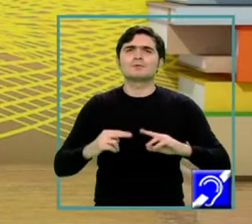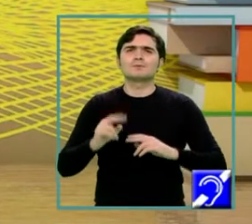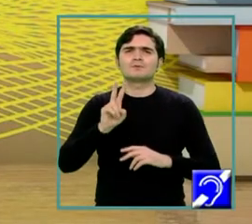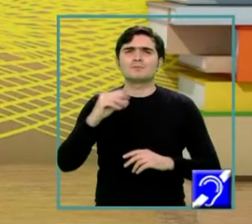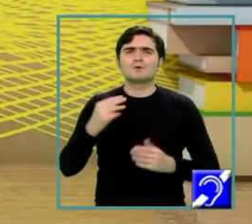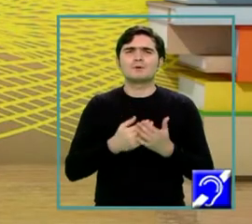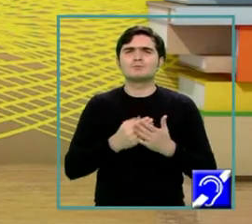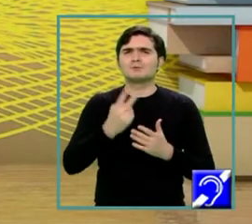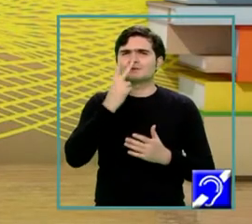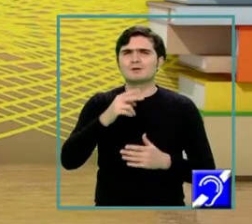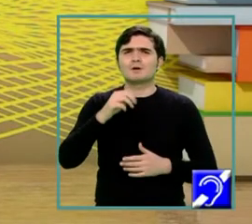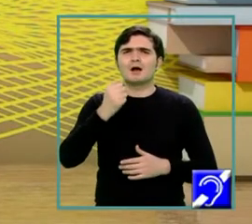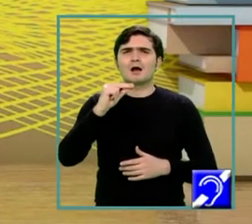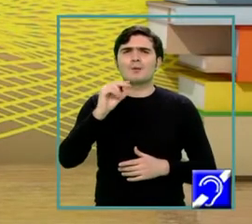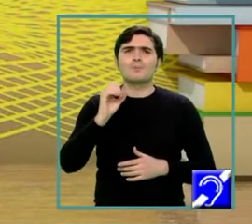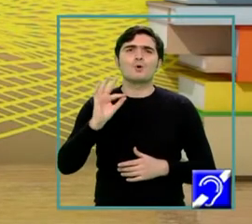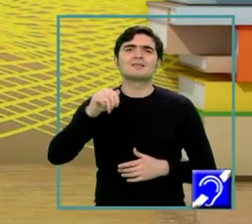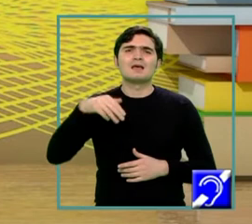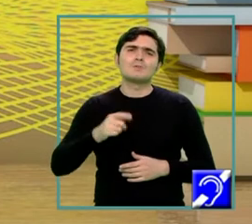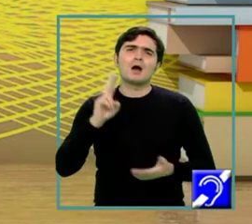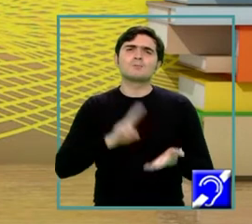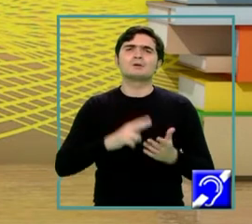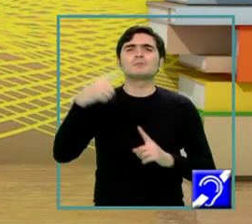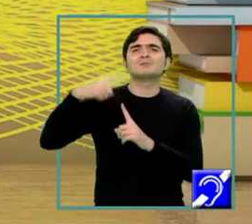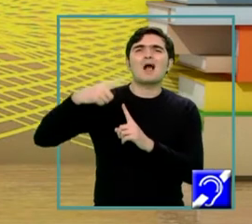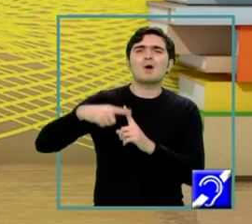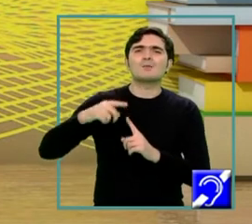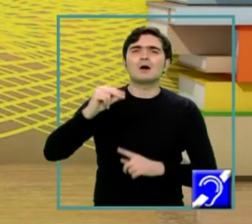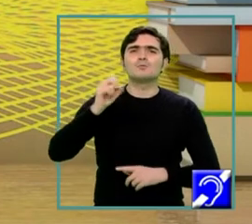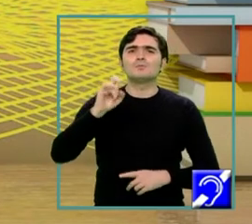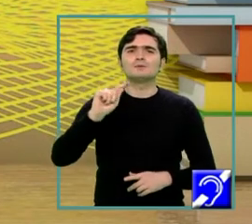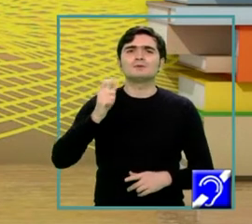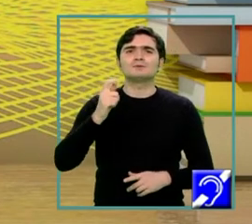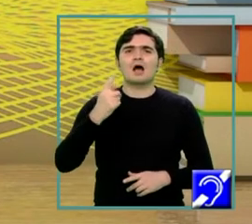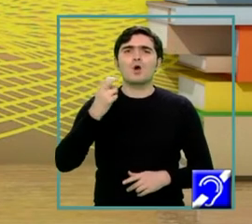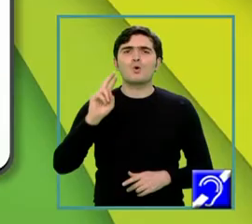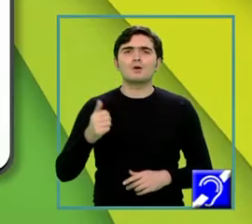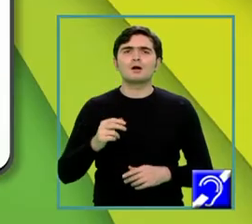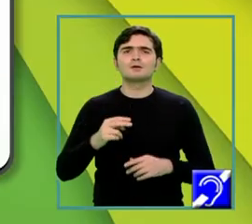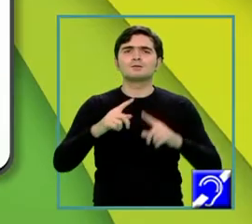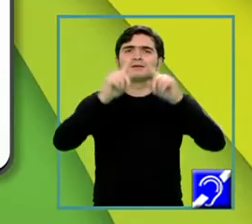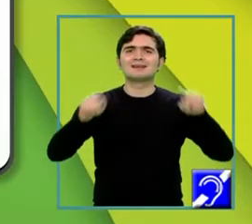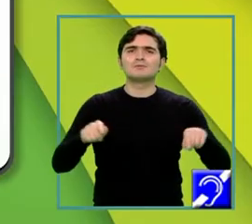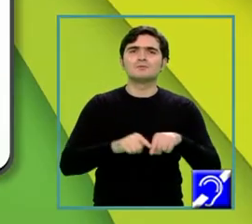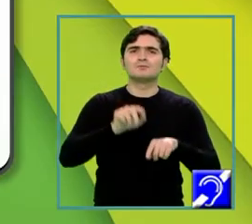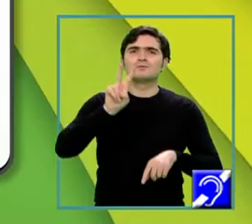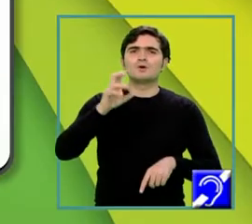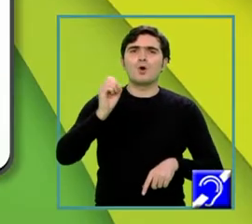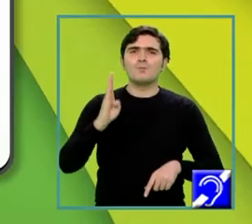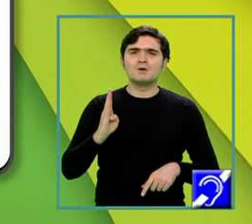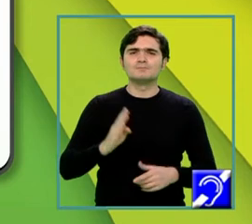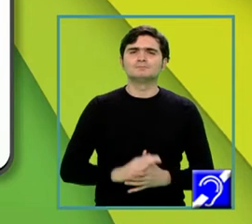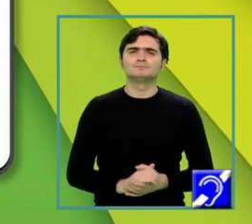apotemei piramidei putem aplica teorema lui Pitagora în triunghiul VOM. Deci, VOM, iată, este